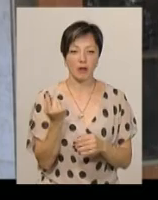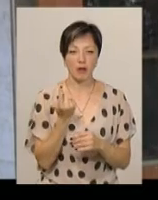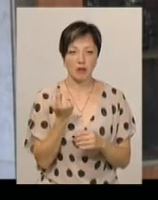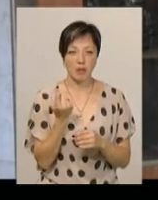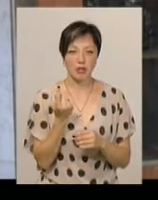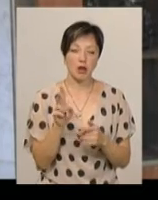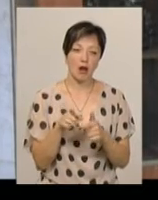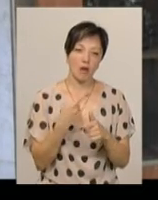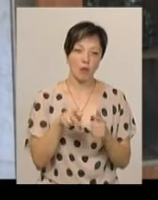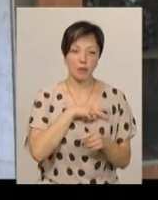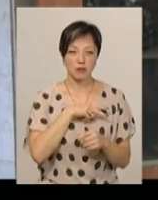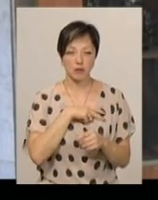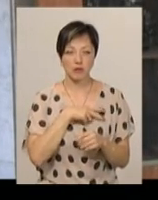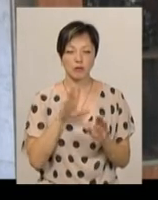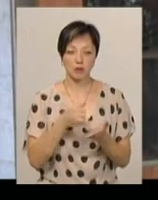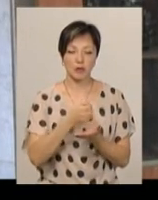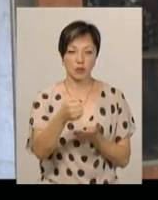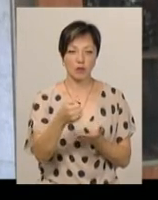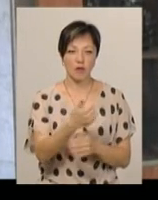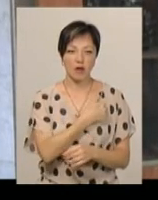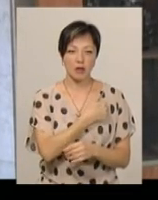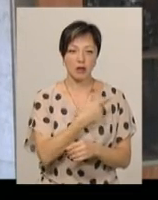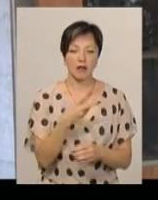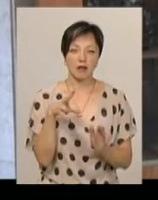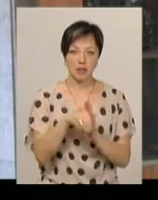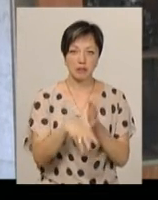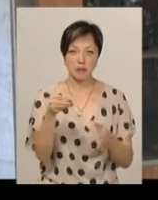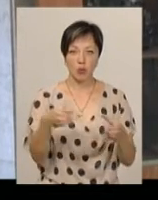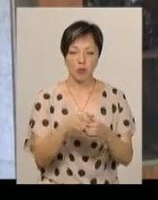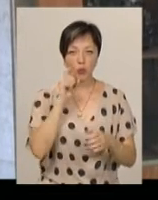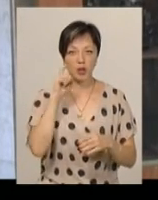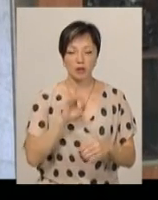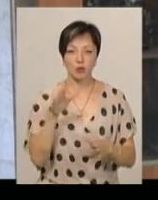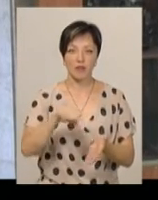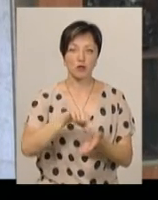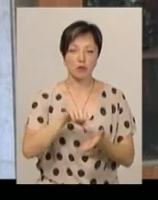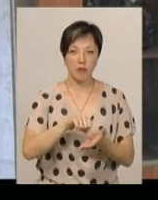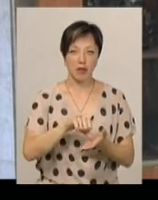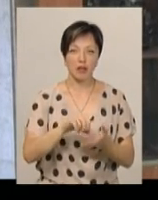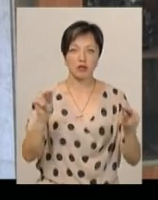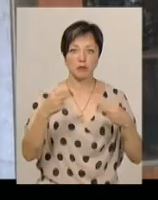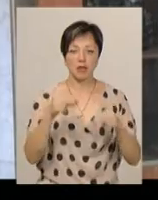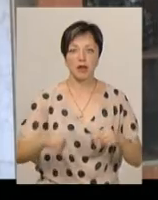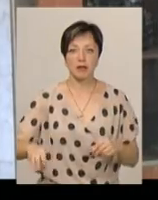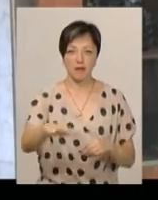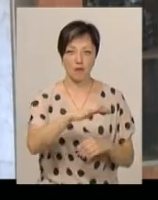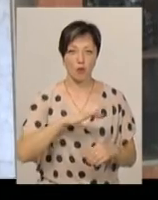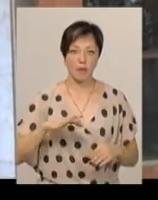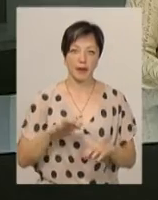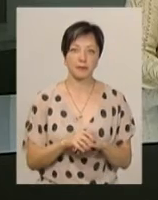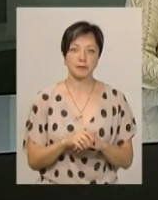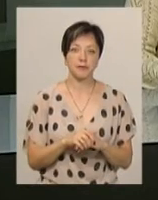перше або призове місце, буде претендувати на склад збірної команди України і буде виступати на чемпіонаті Європи.